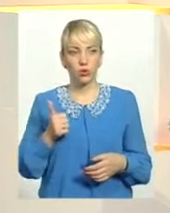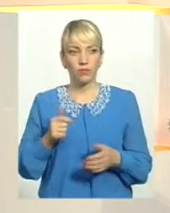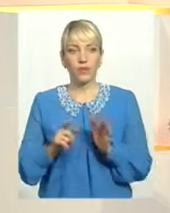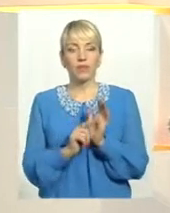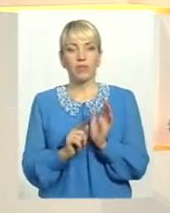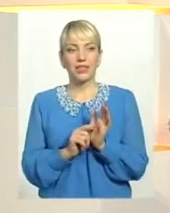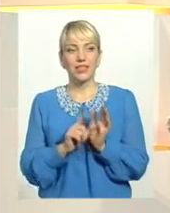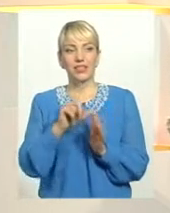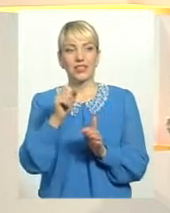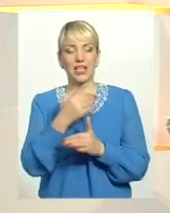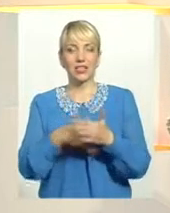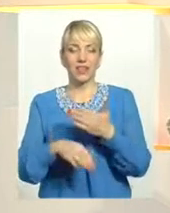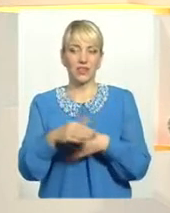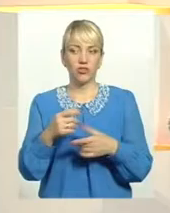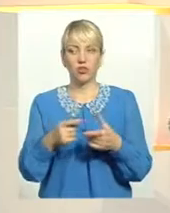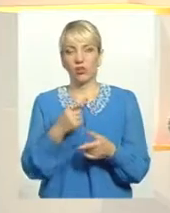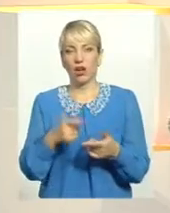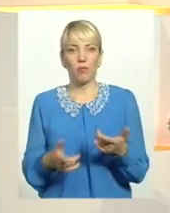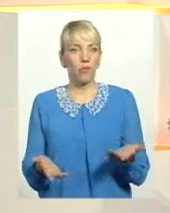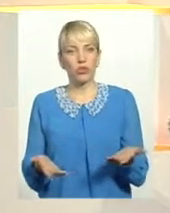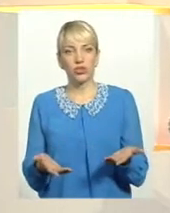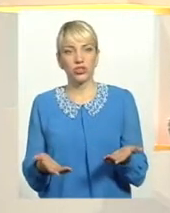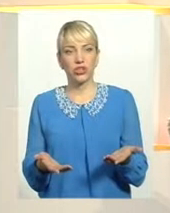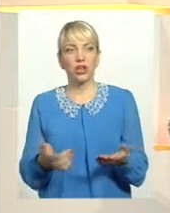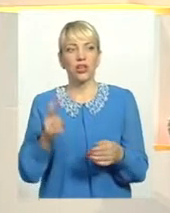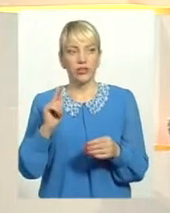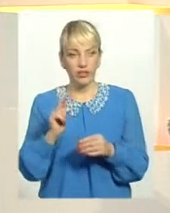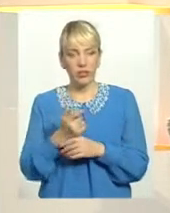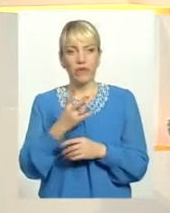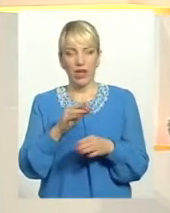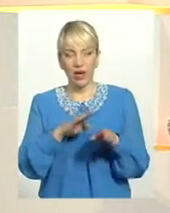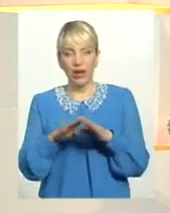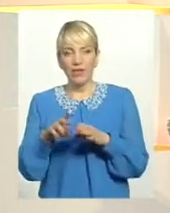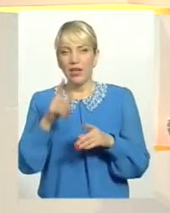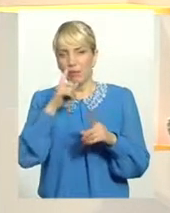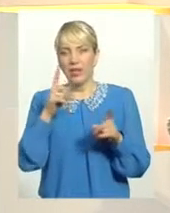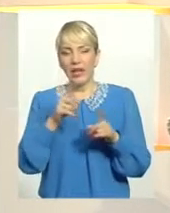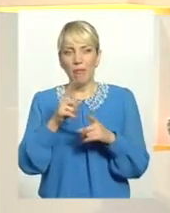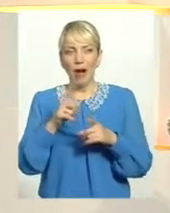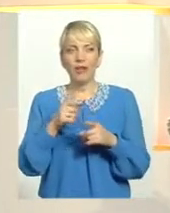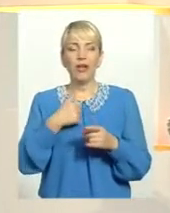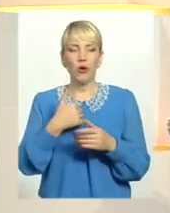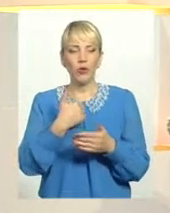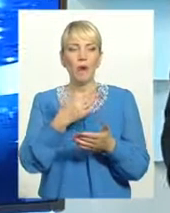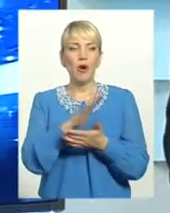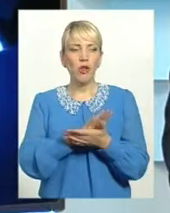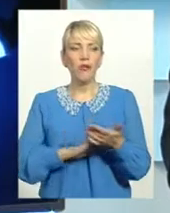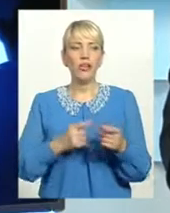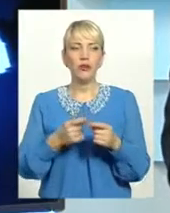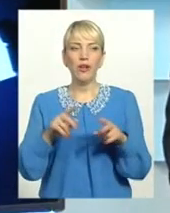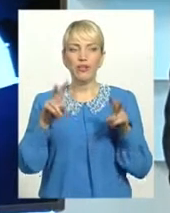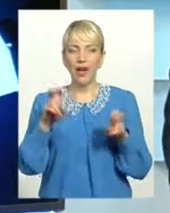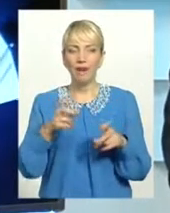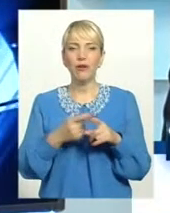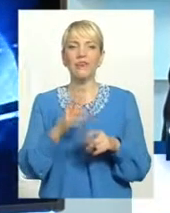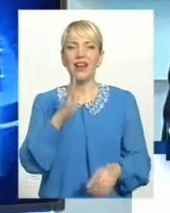пенсію за інвалідністю, або ж знову вже на рівні мінімальні. Я тоді продовжу цю тему. Якраз Валерій